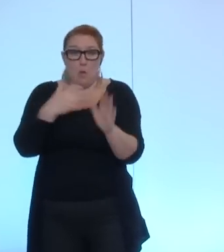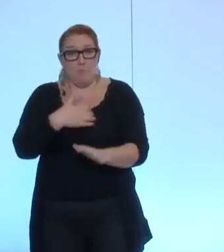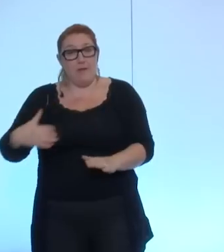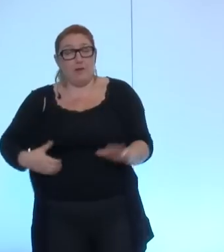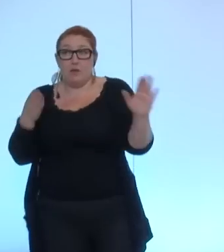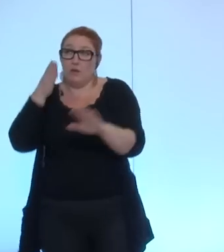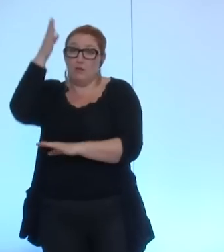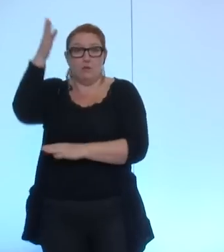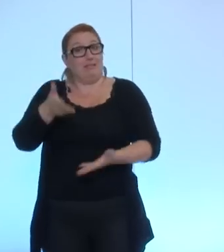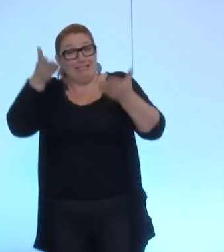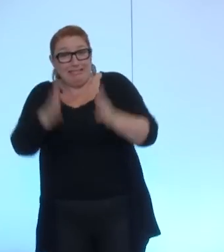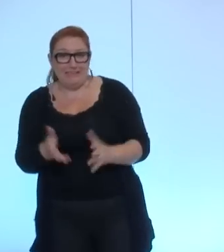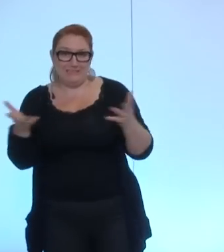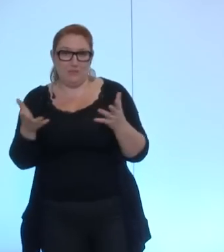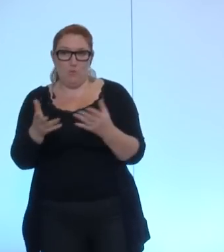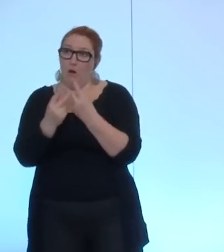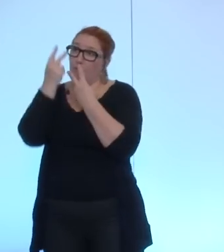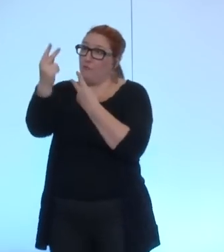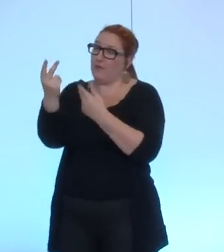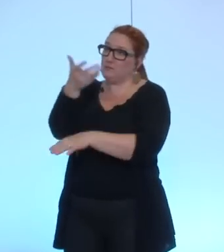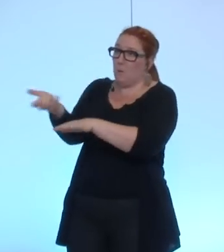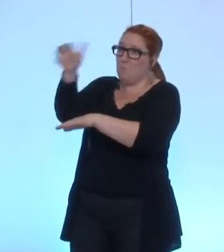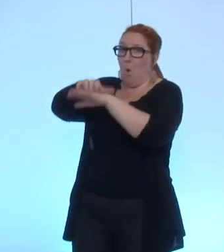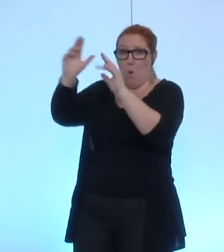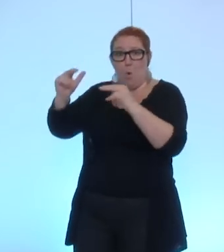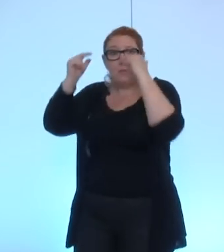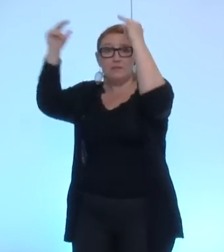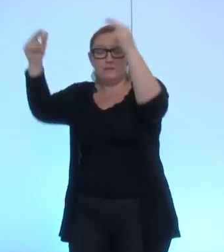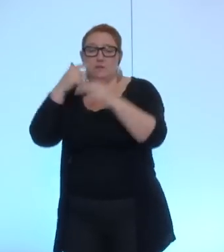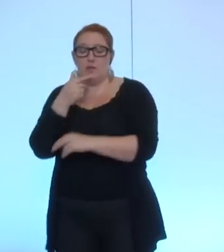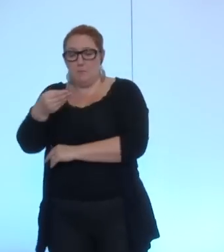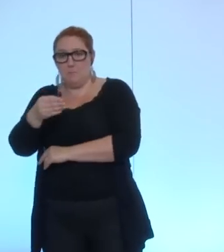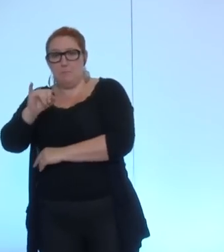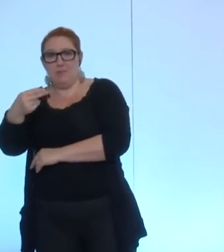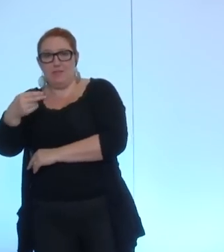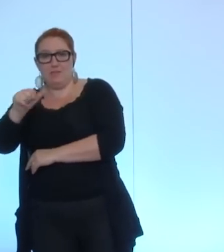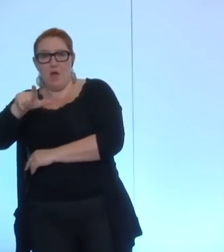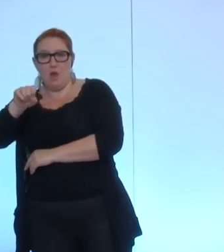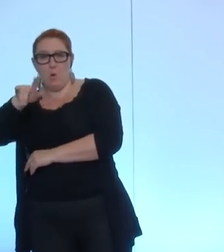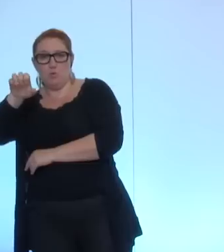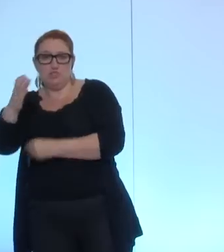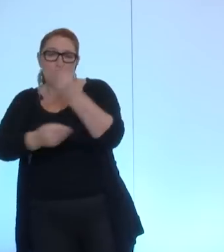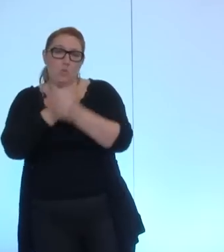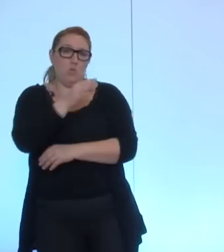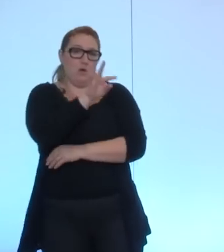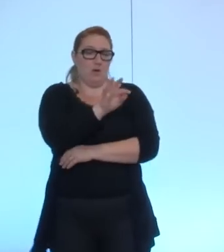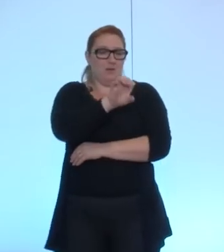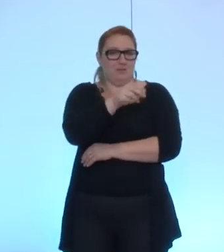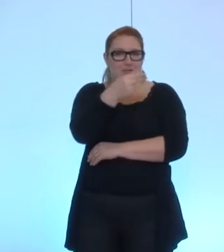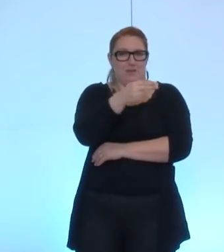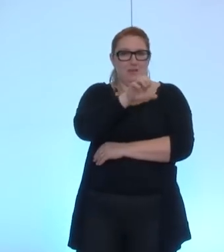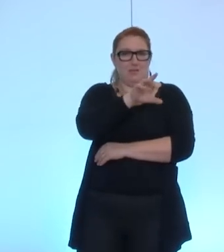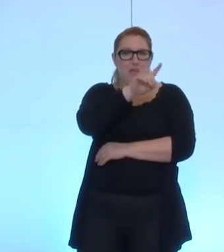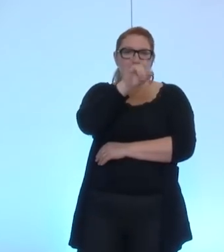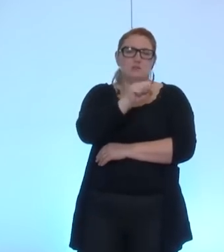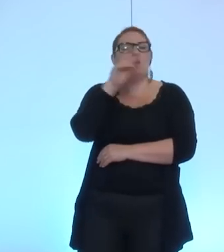demain vis-à-vis des pôles de compétitivité, que ce soit Minalogique ou Ténerdis ? Je mettrais un peu à part Clara qui est